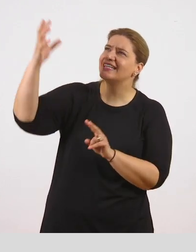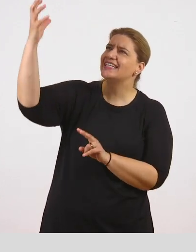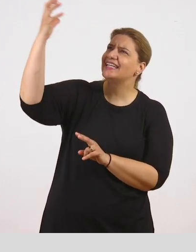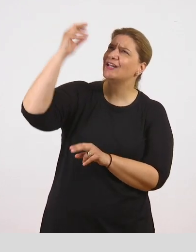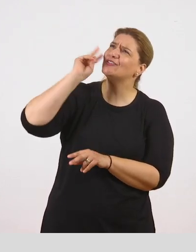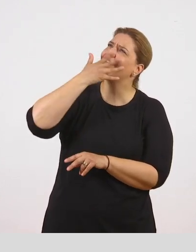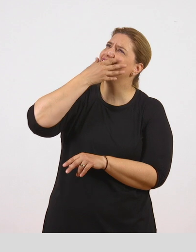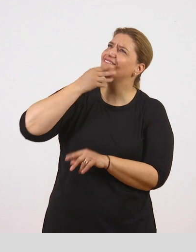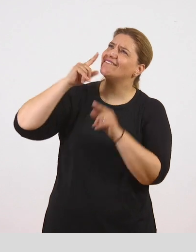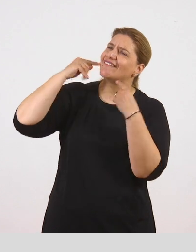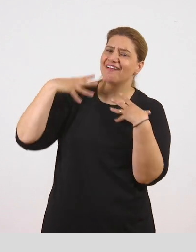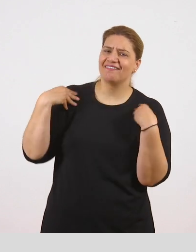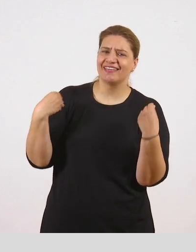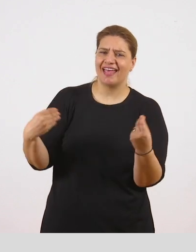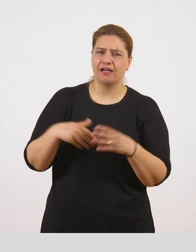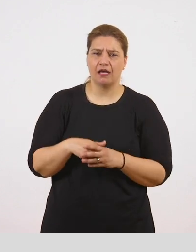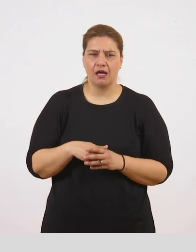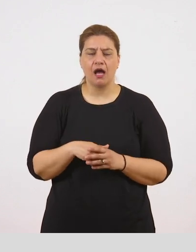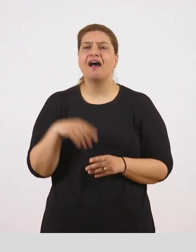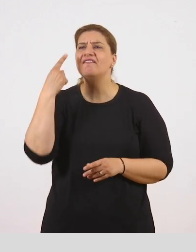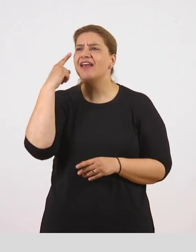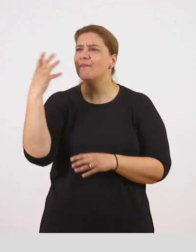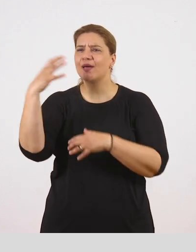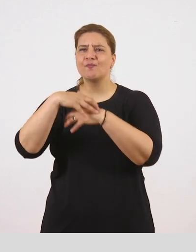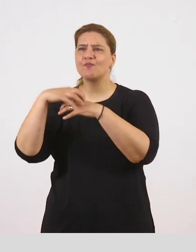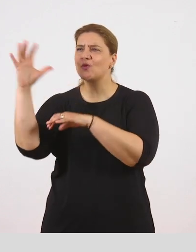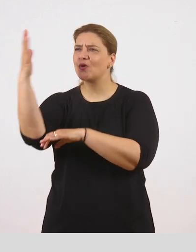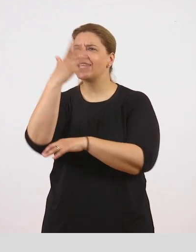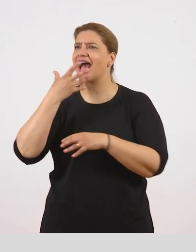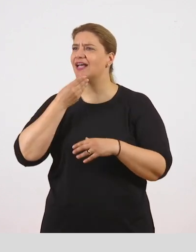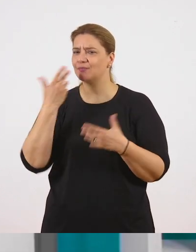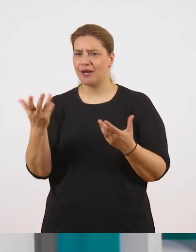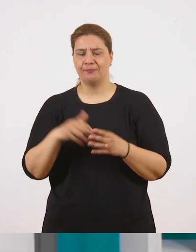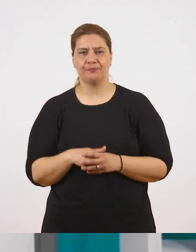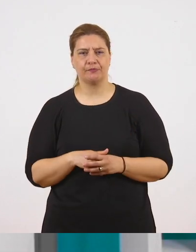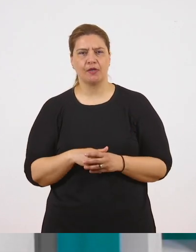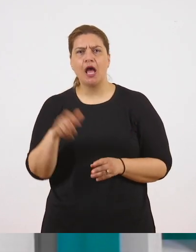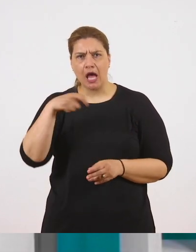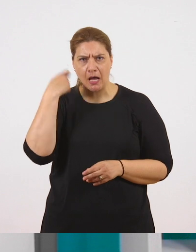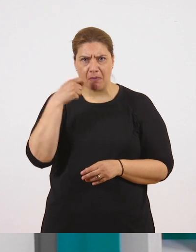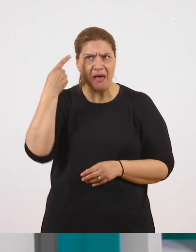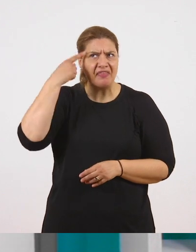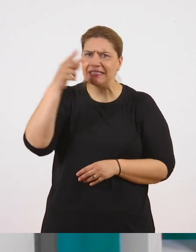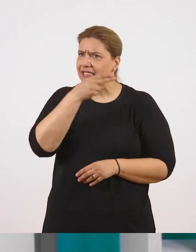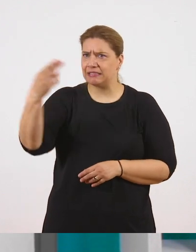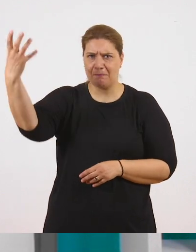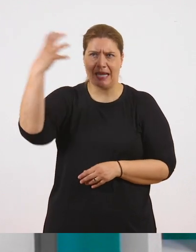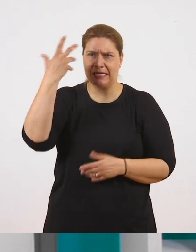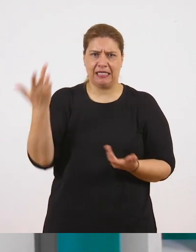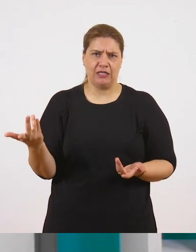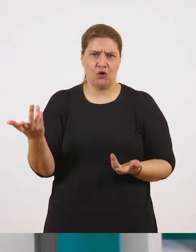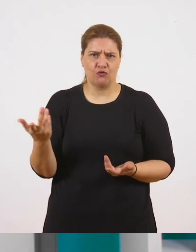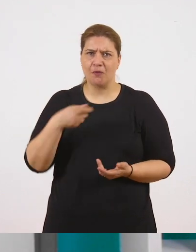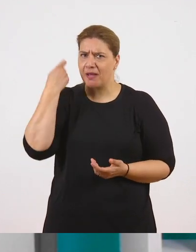ήλιος. Τον φαντάζεται αγάπη που ανατέλλει στον ουρανό. Δεν ξέρει η μητέρα μου. Μέσα σε πολύ λίγους στίχους μας